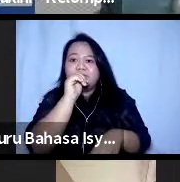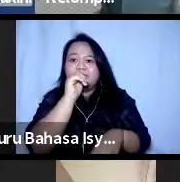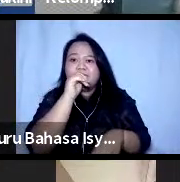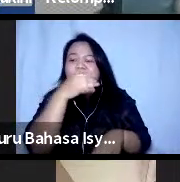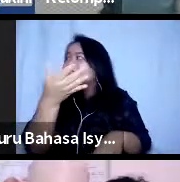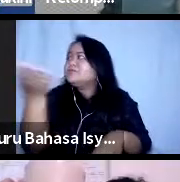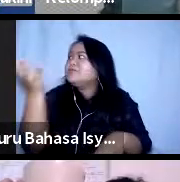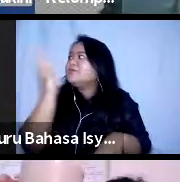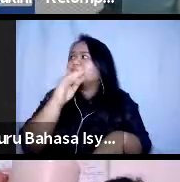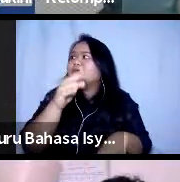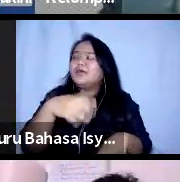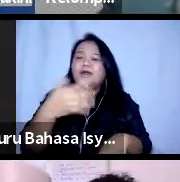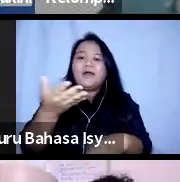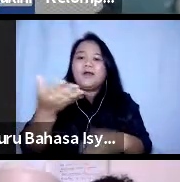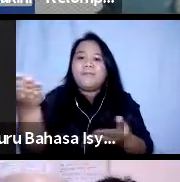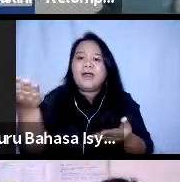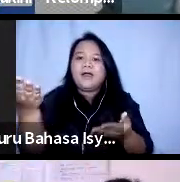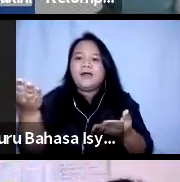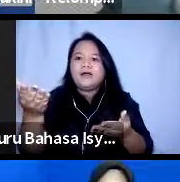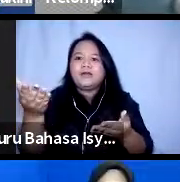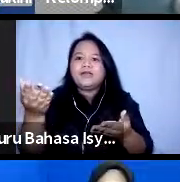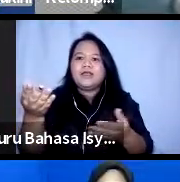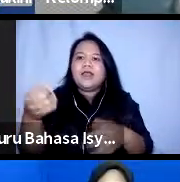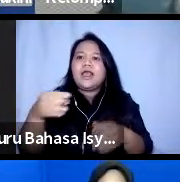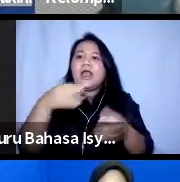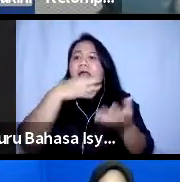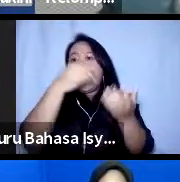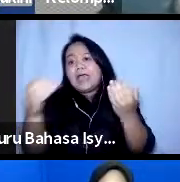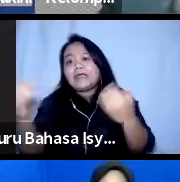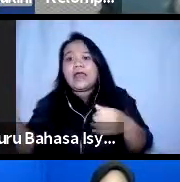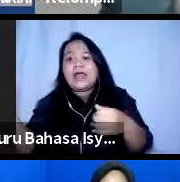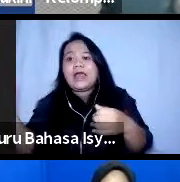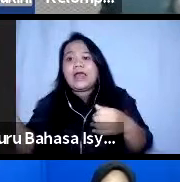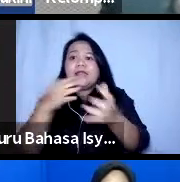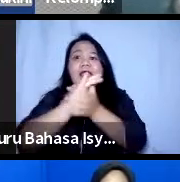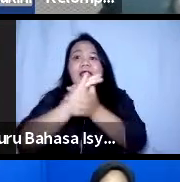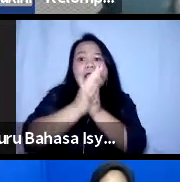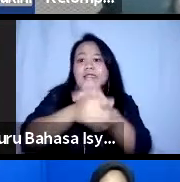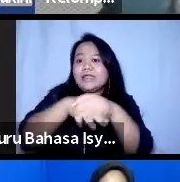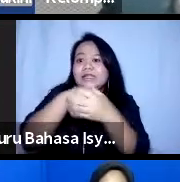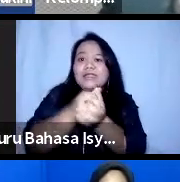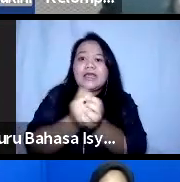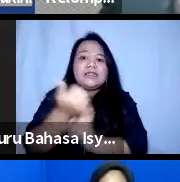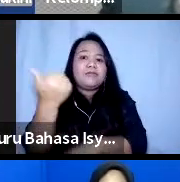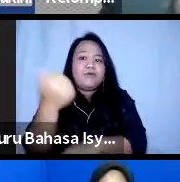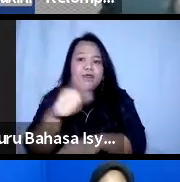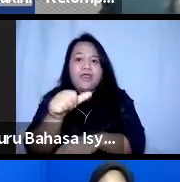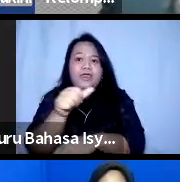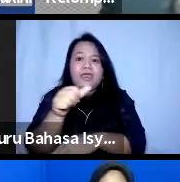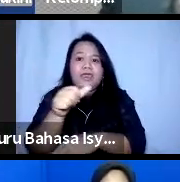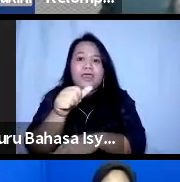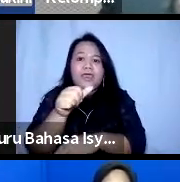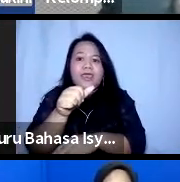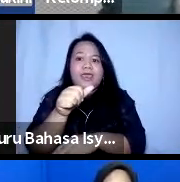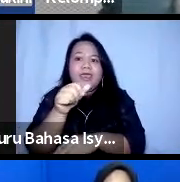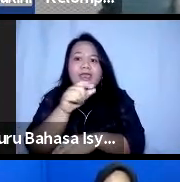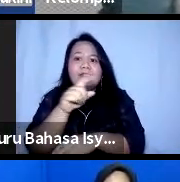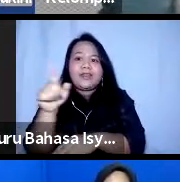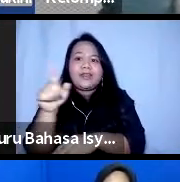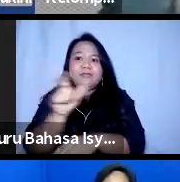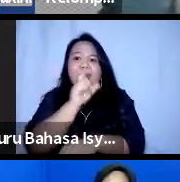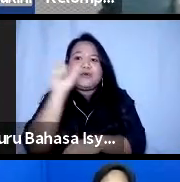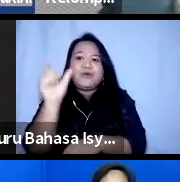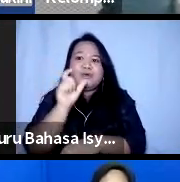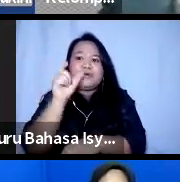silakan apa saja kalau ada air ya diminum airnya kalau ada hand sanitizer ya boleh tapi urusan